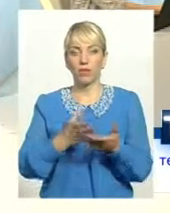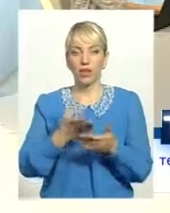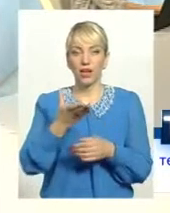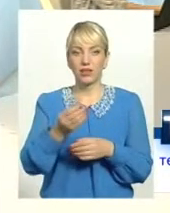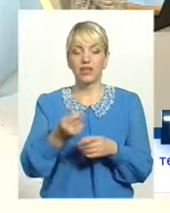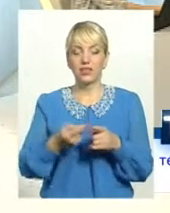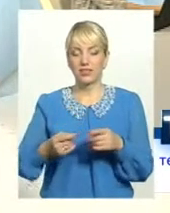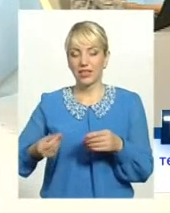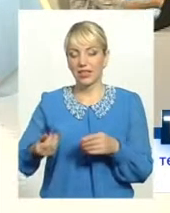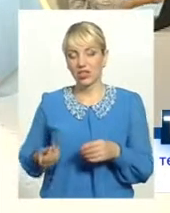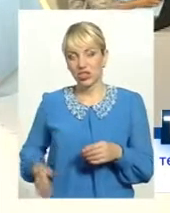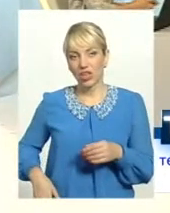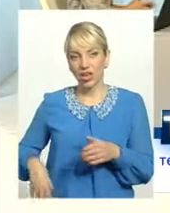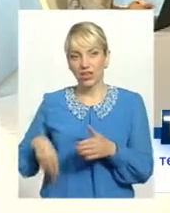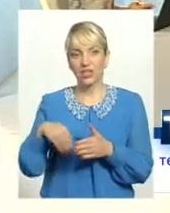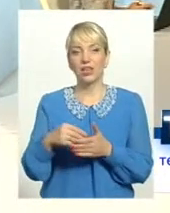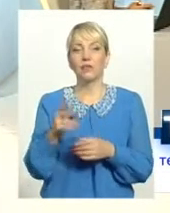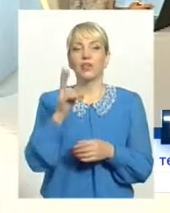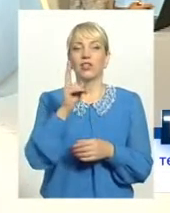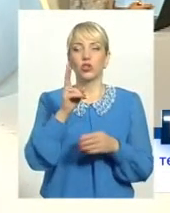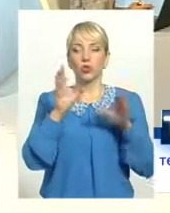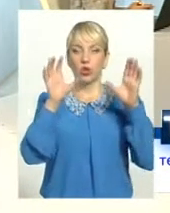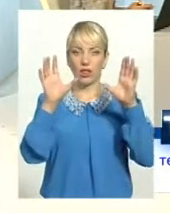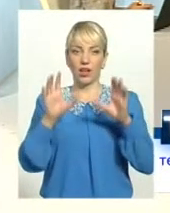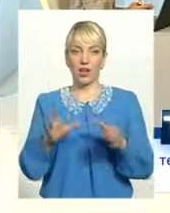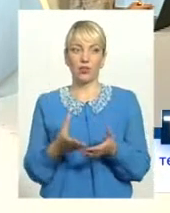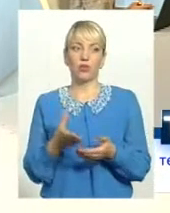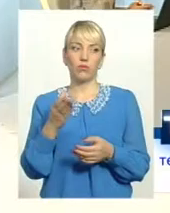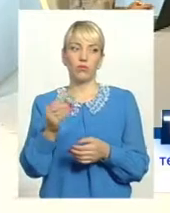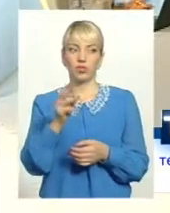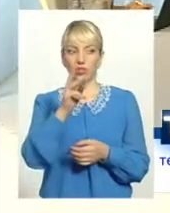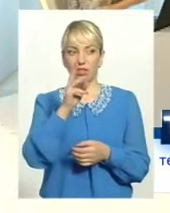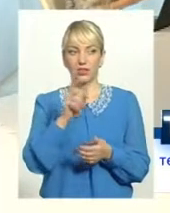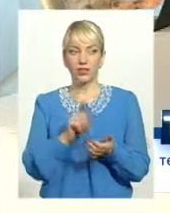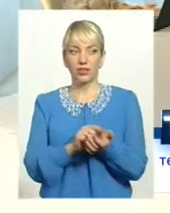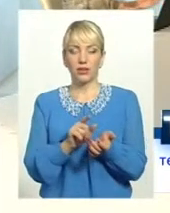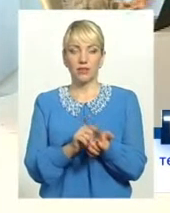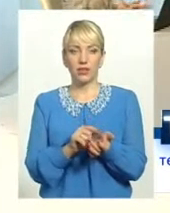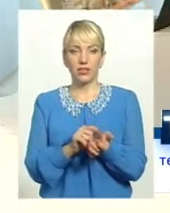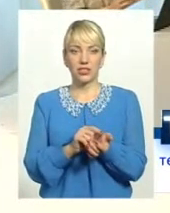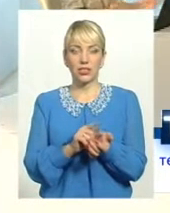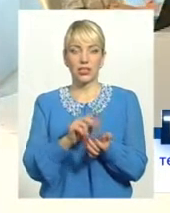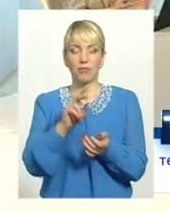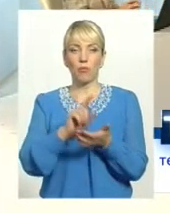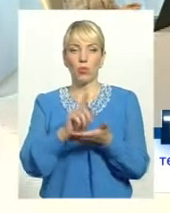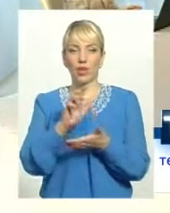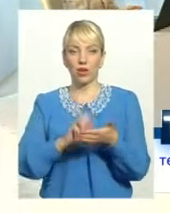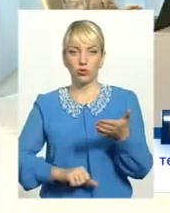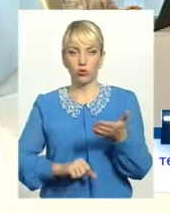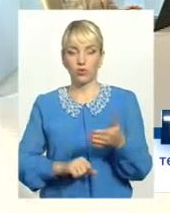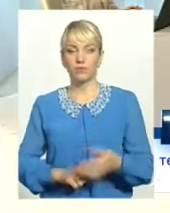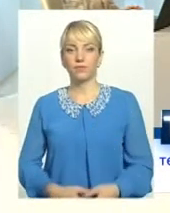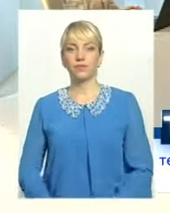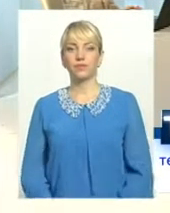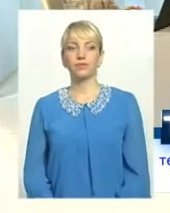тих платників податків, хто легально сплачує заробітку. Пенсію сплачує податки, виплачує всі